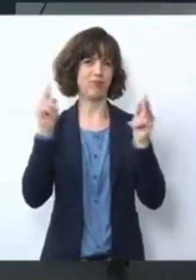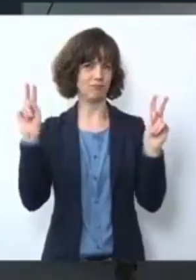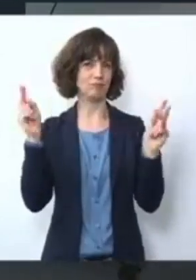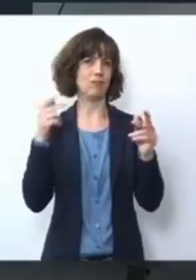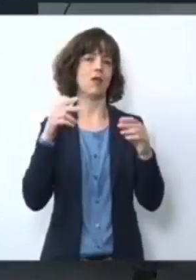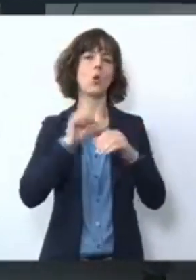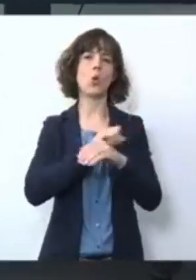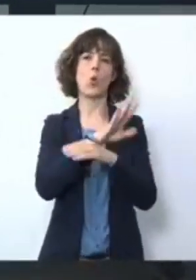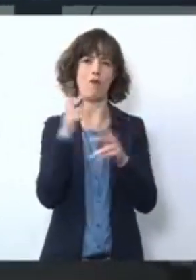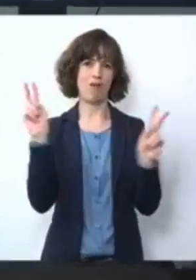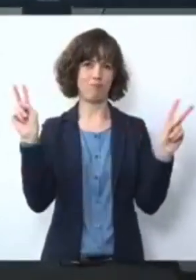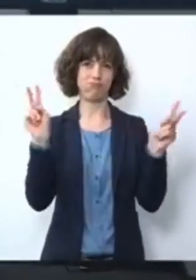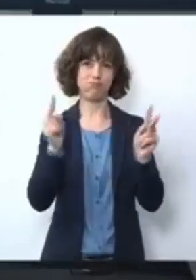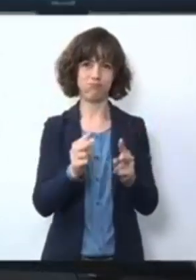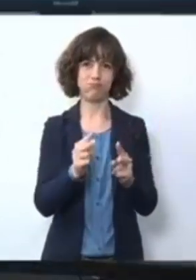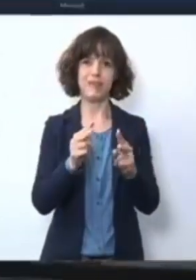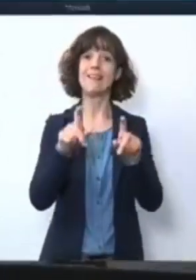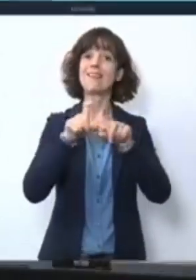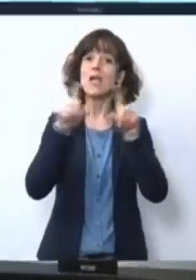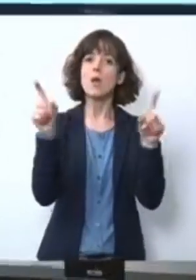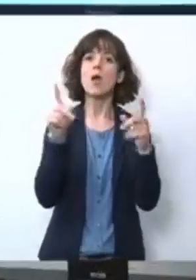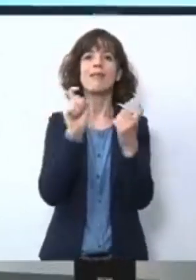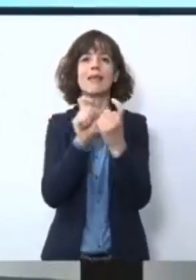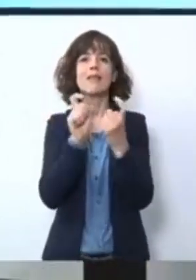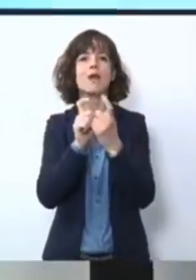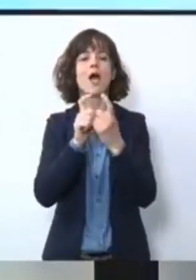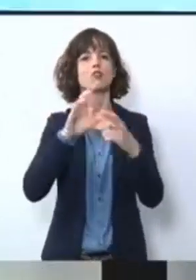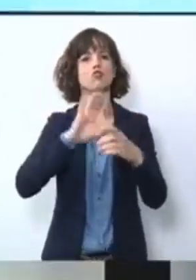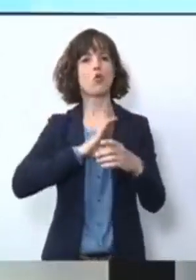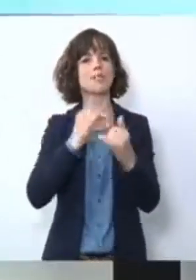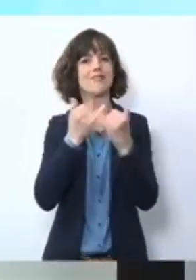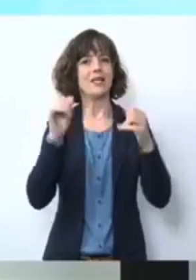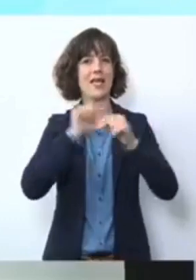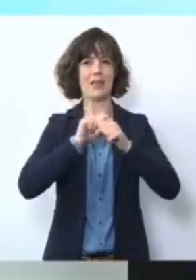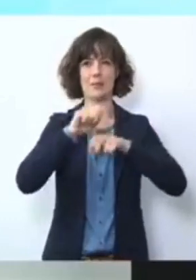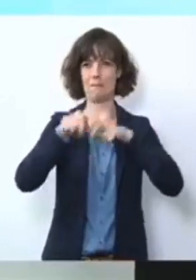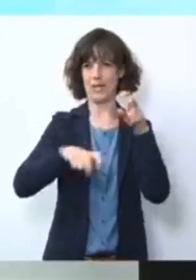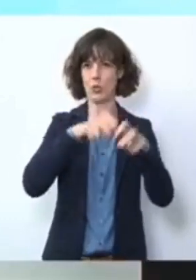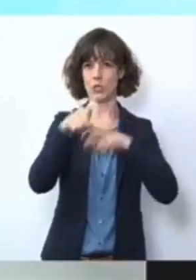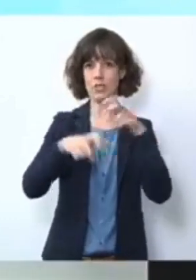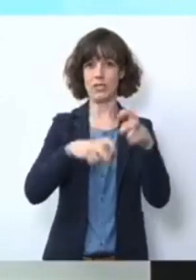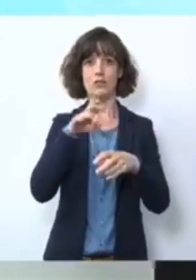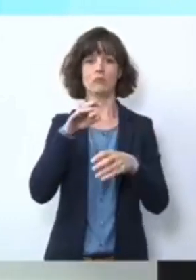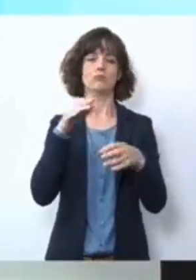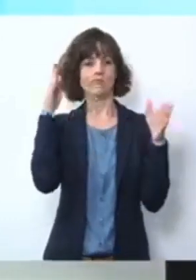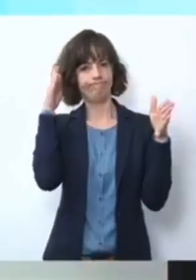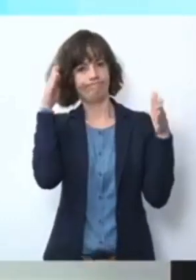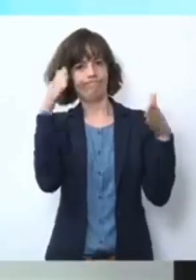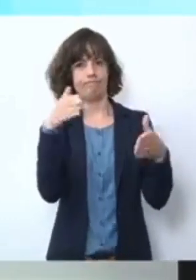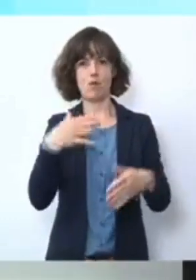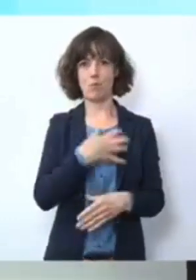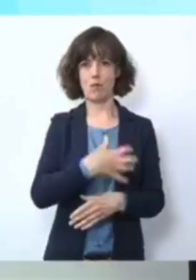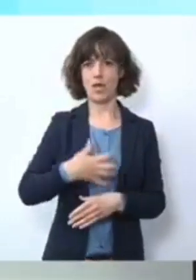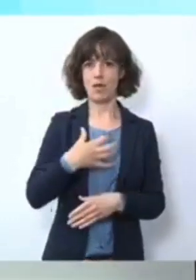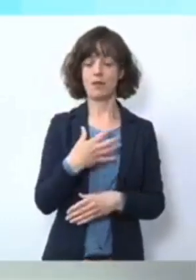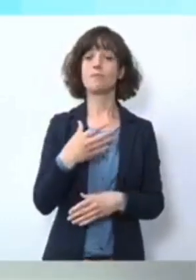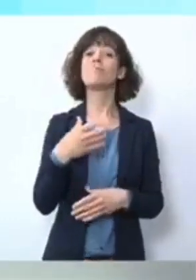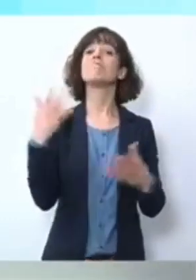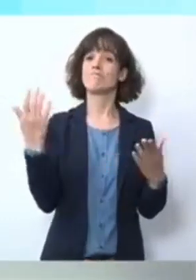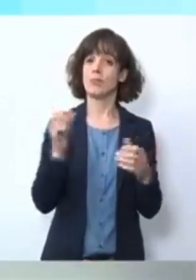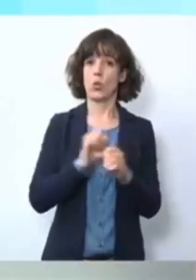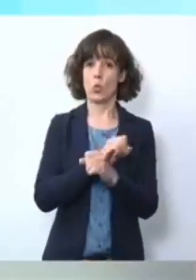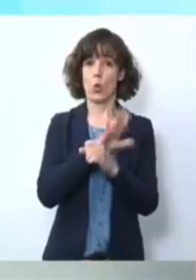darum geht, wie können wir digitale Möglichkeiten einsetzen, auch hier für Bayern. Wenn es um die Corona